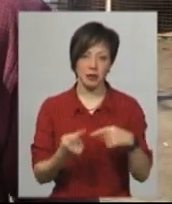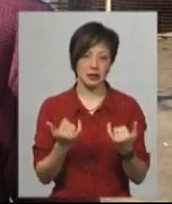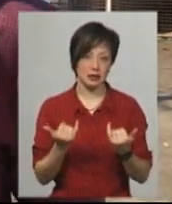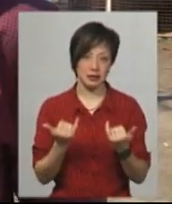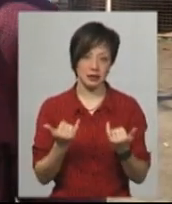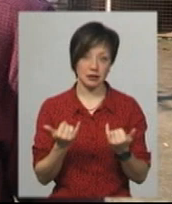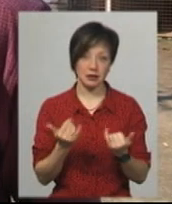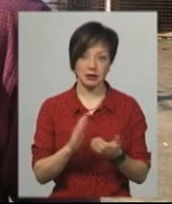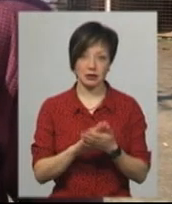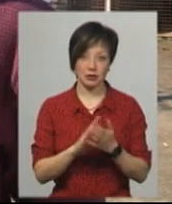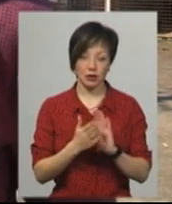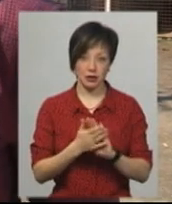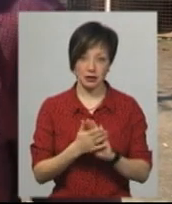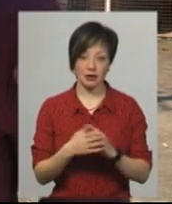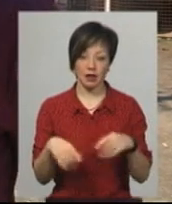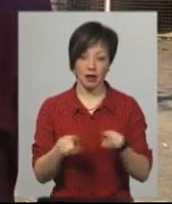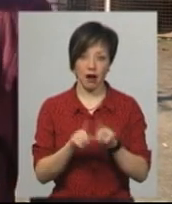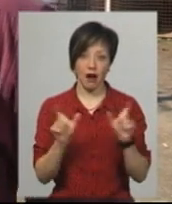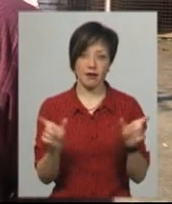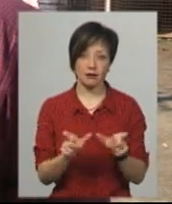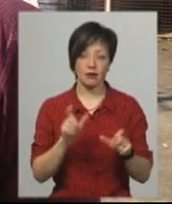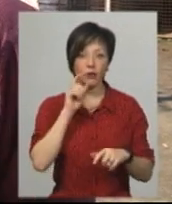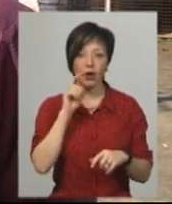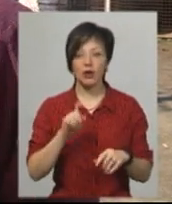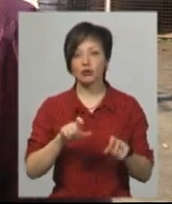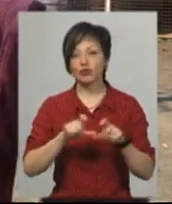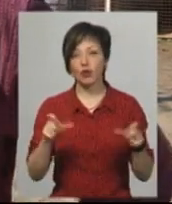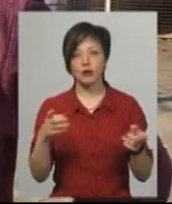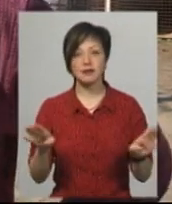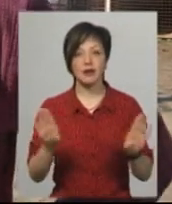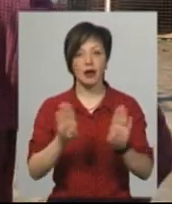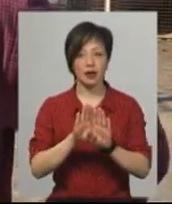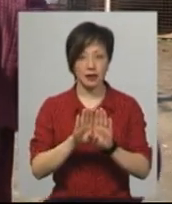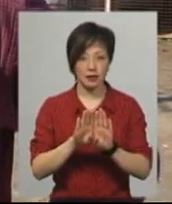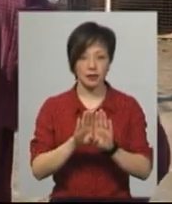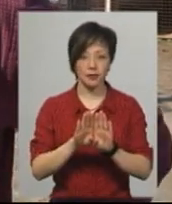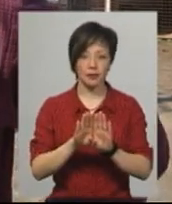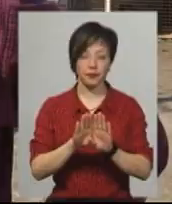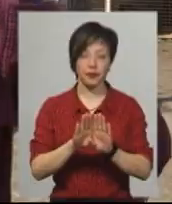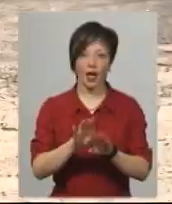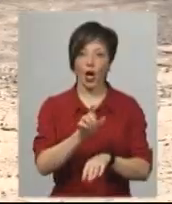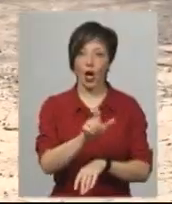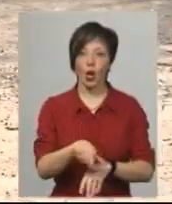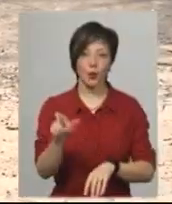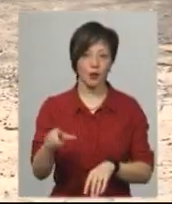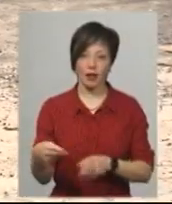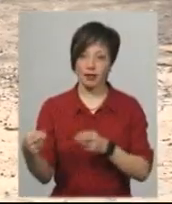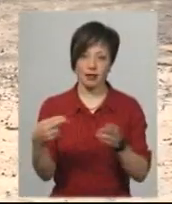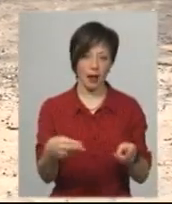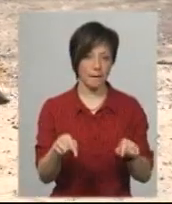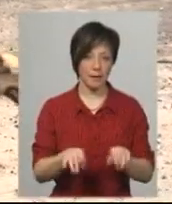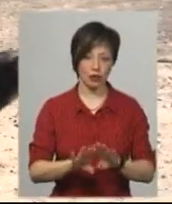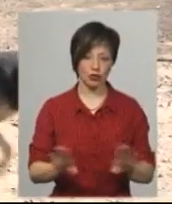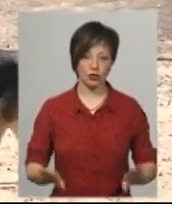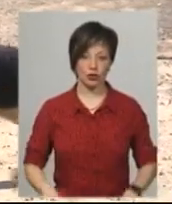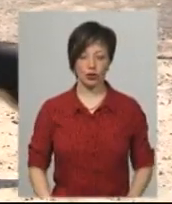зараз карантин в Україні, школи закриті, ну, відповідно, люди не приїжджають. Світлана Поробок, Дем